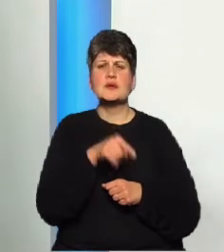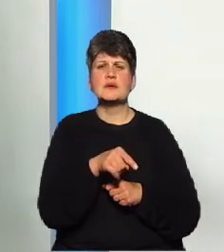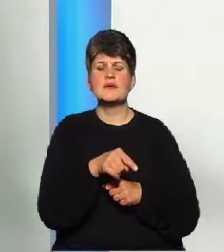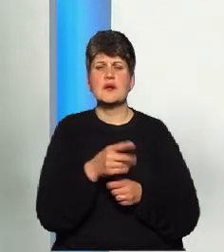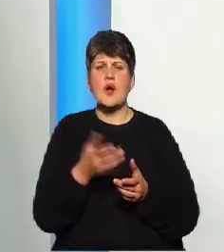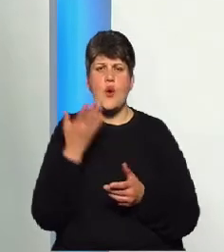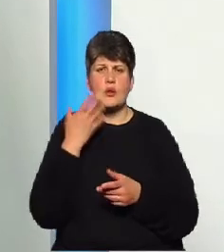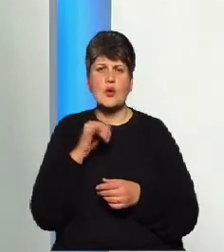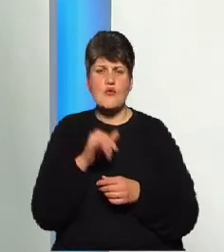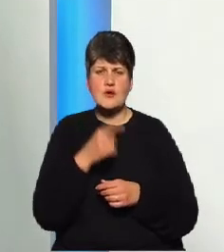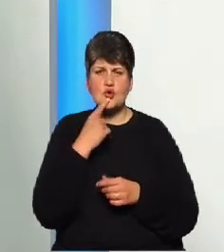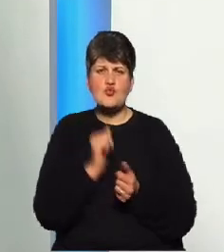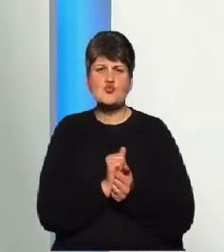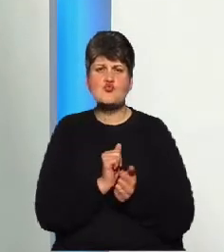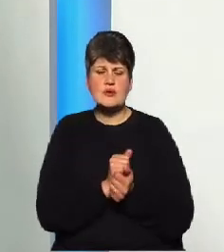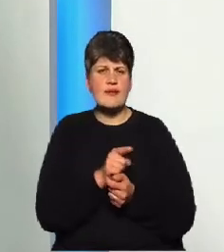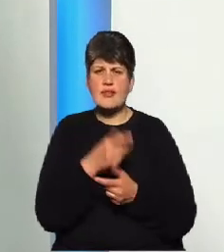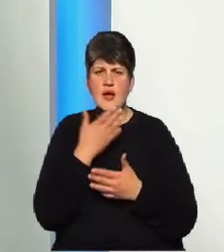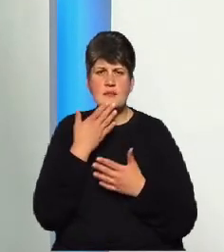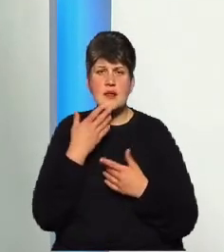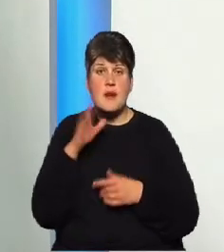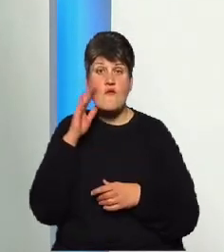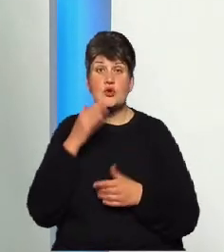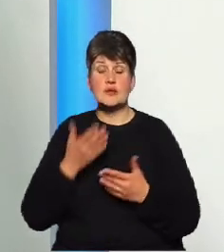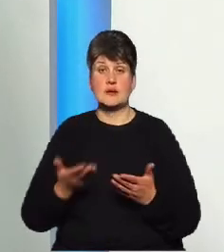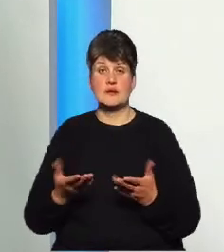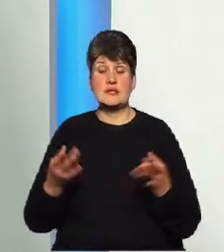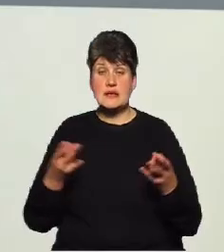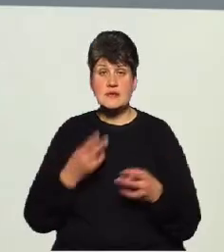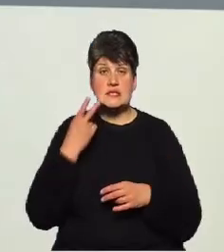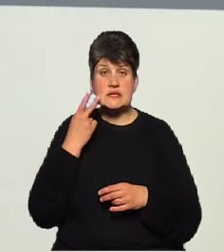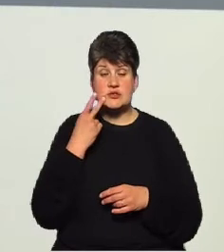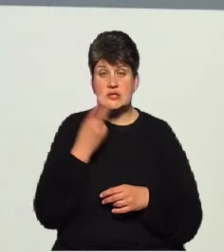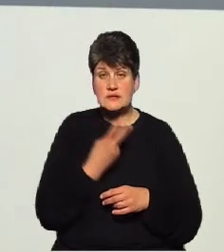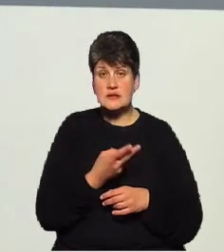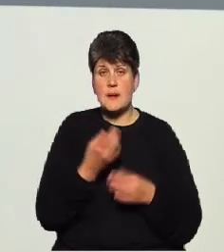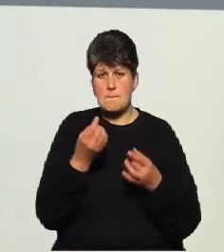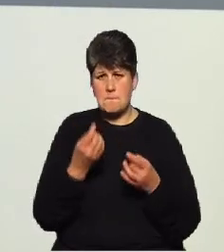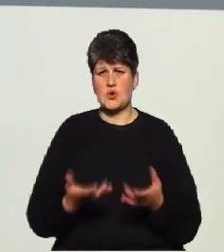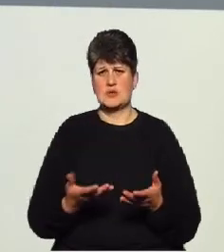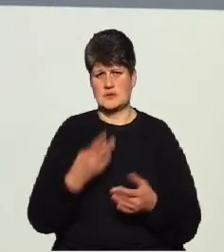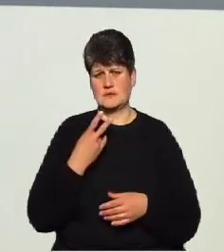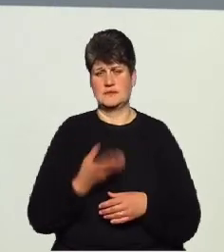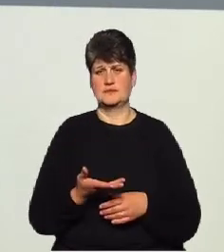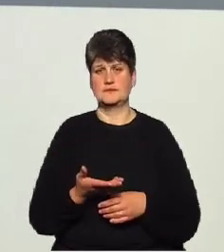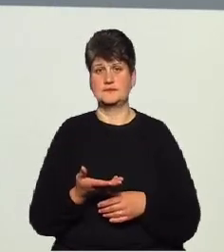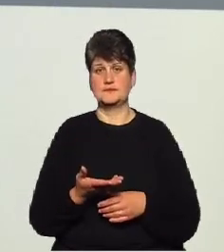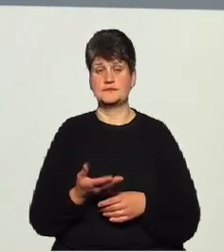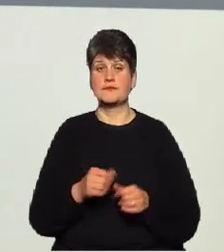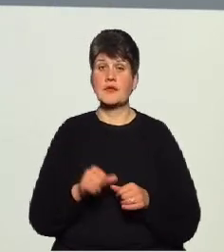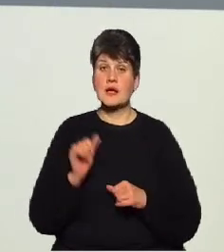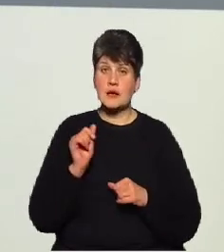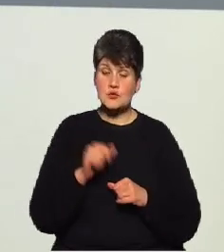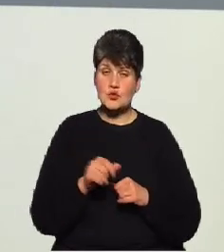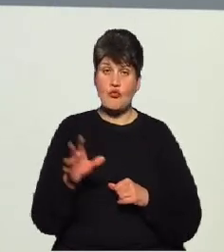згусла, бо там немає звичайної води? Тобто завжди треба звертати увагу на щось простіше. Крім цього всього переліченого,